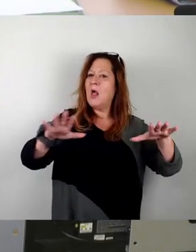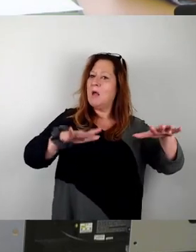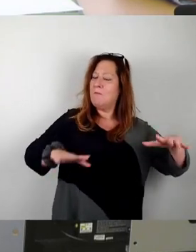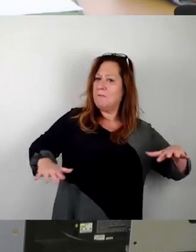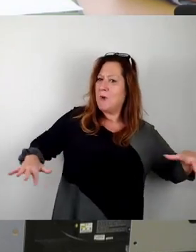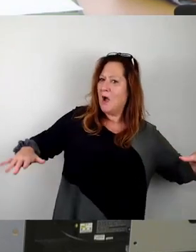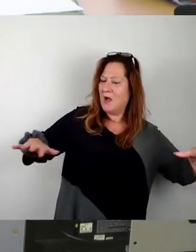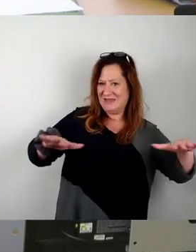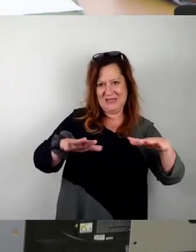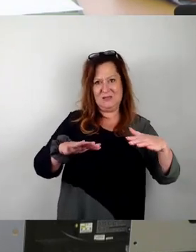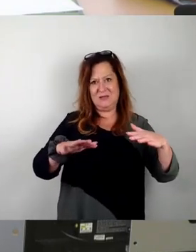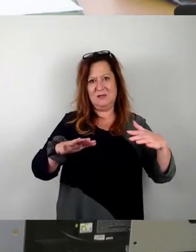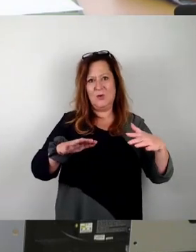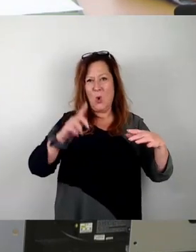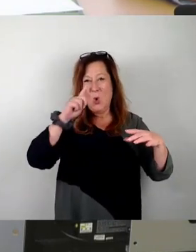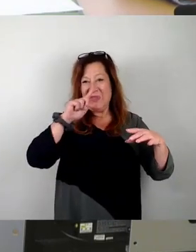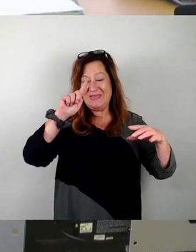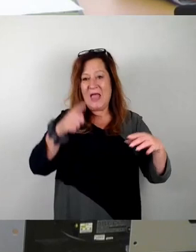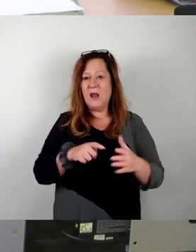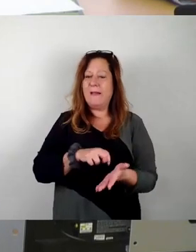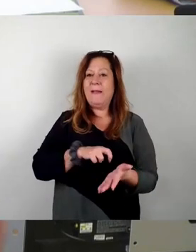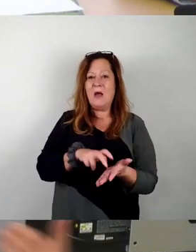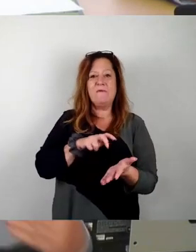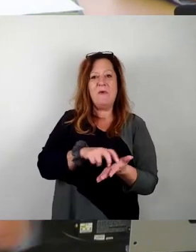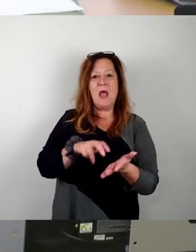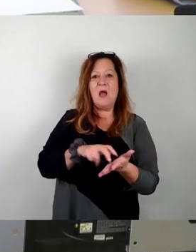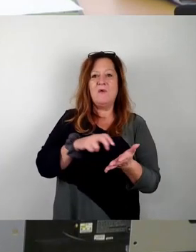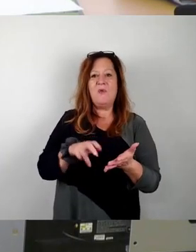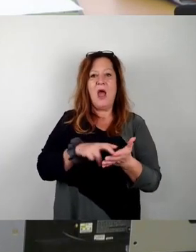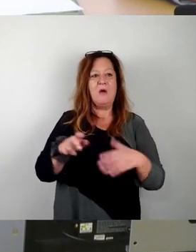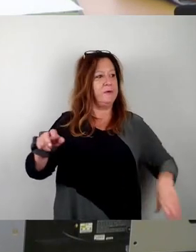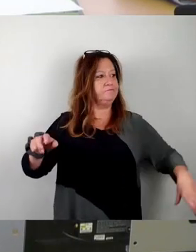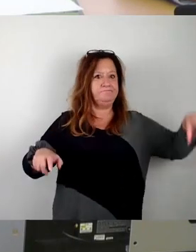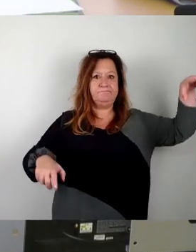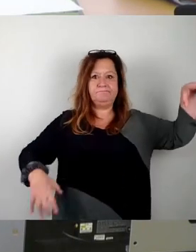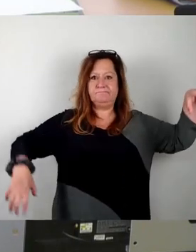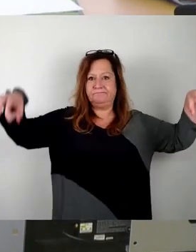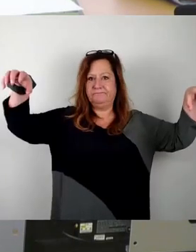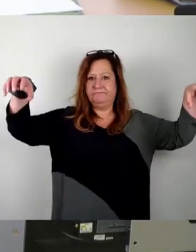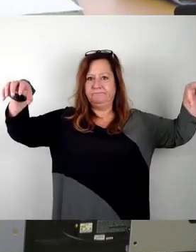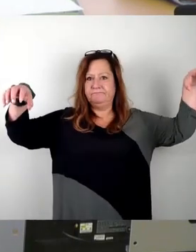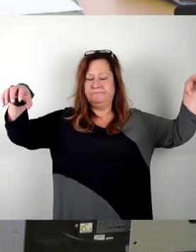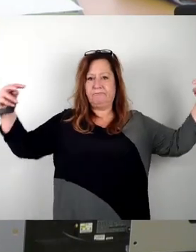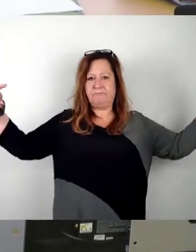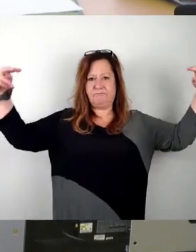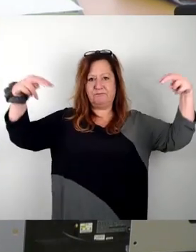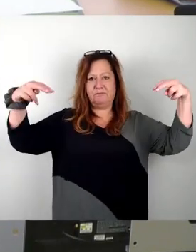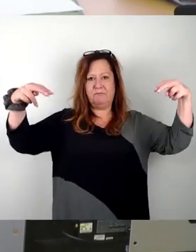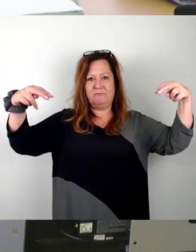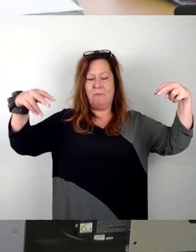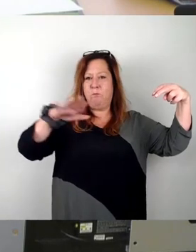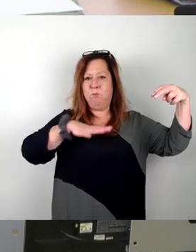Und wenn dann am Ende und an den Seiten sozusagen Hochhäuser so in diesen Park reinschauen, dann entspricht das nicht